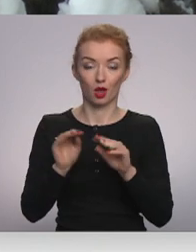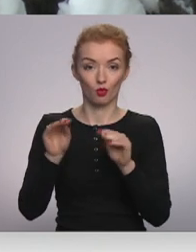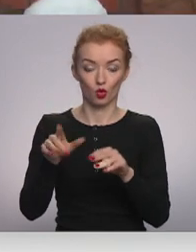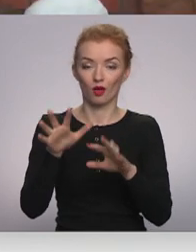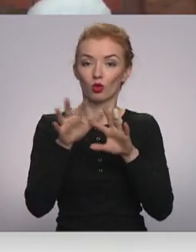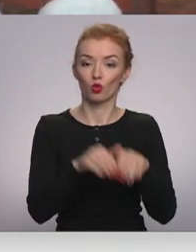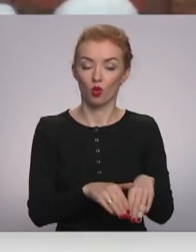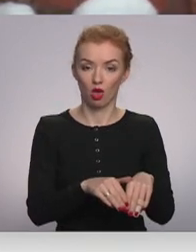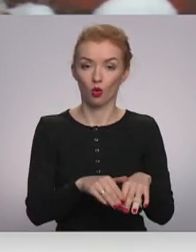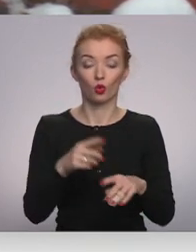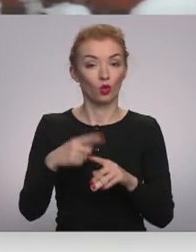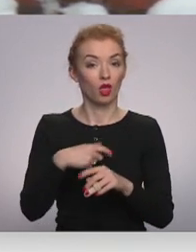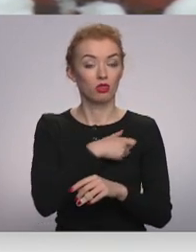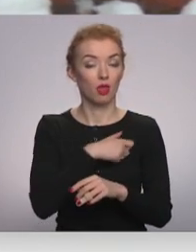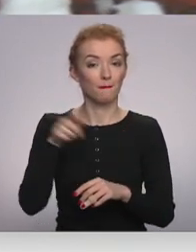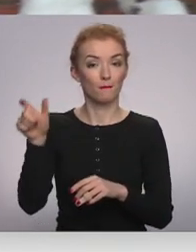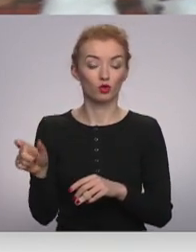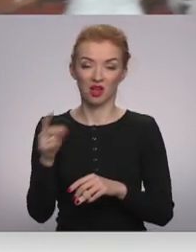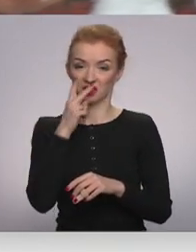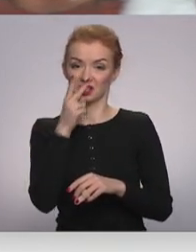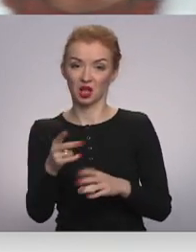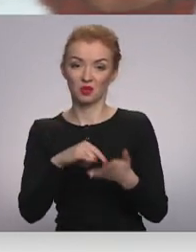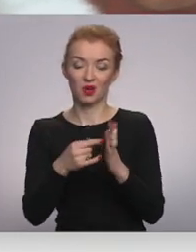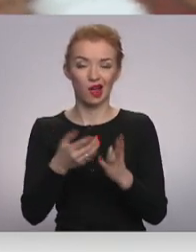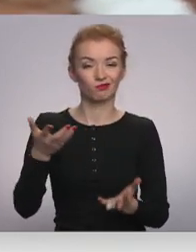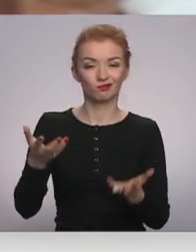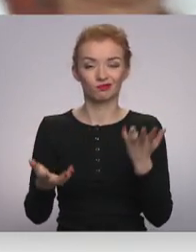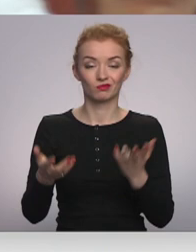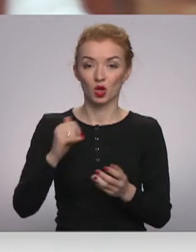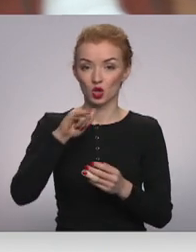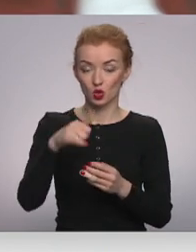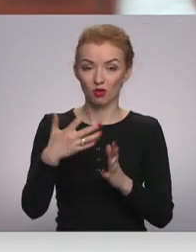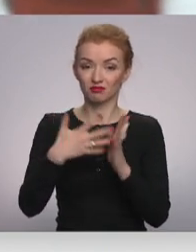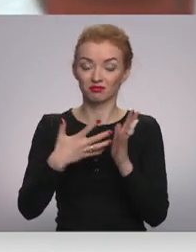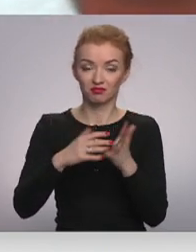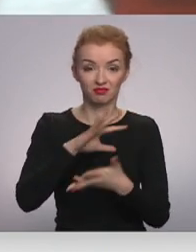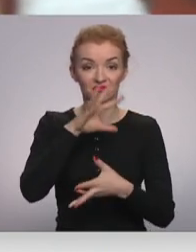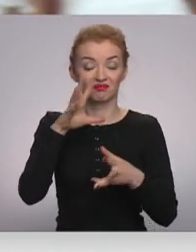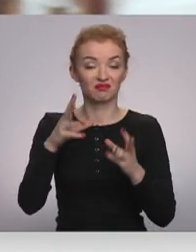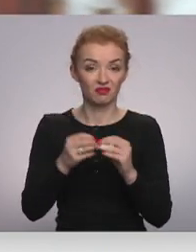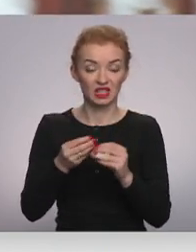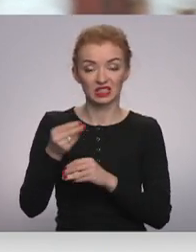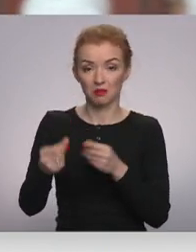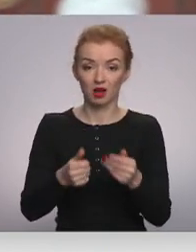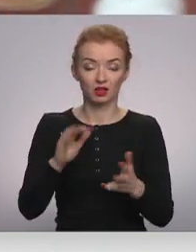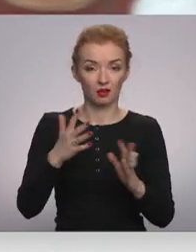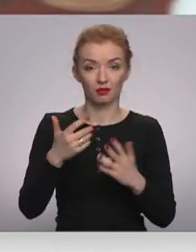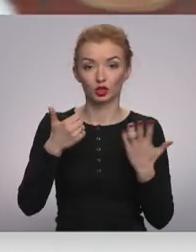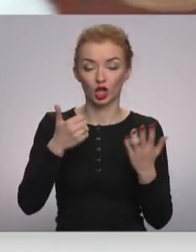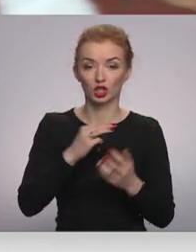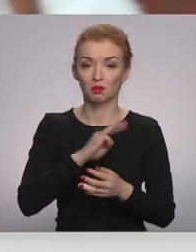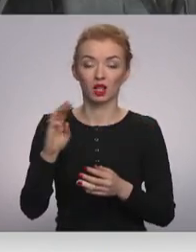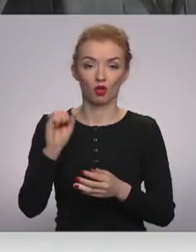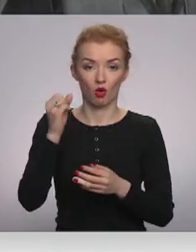tiks nojauk. Deputētos šādu projektu gan raugās visai bažīgi, jo aplēsts liecina, ka tā izmaksas varētu būt vairāk nekā 6